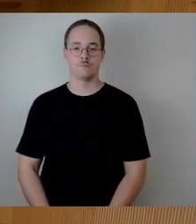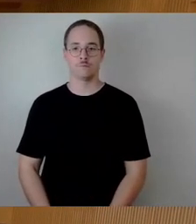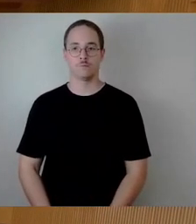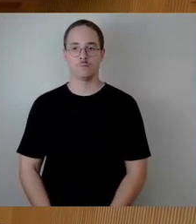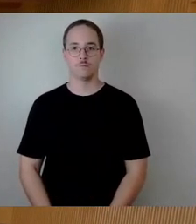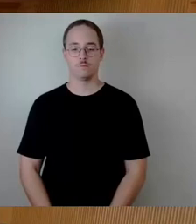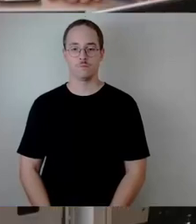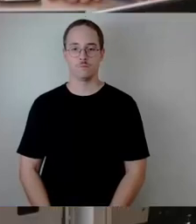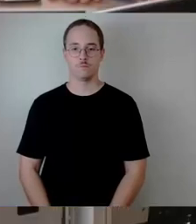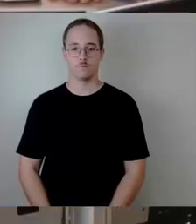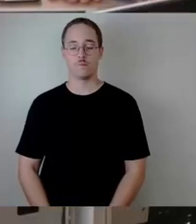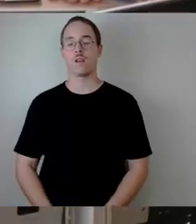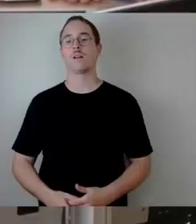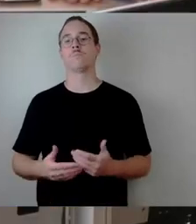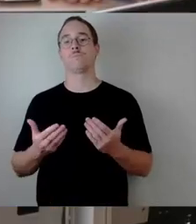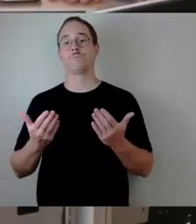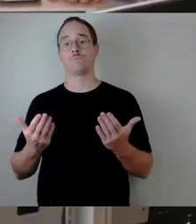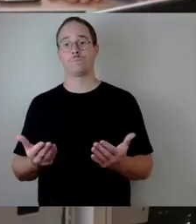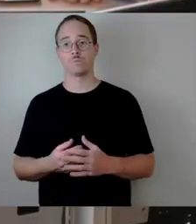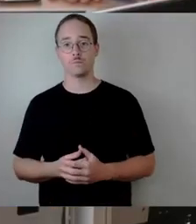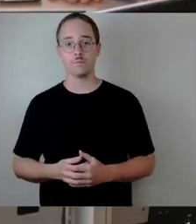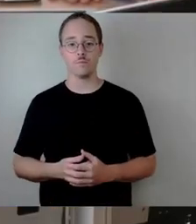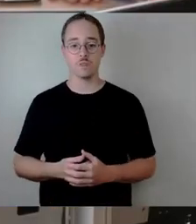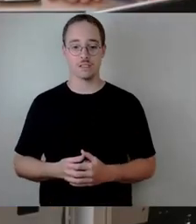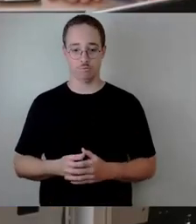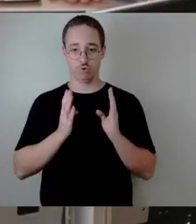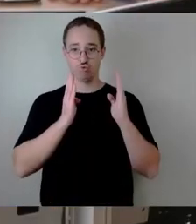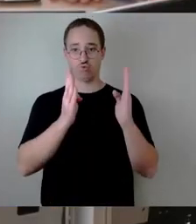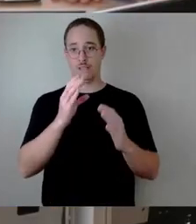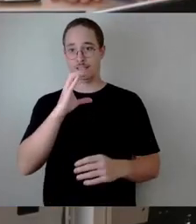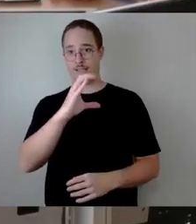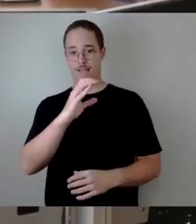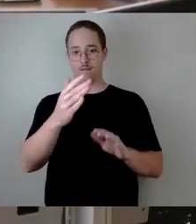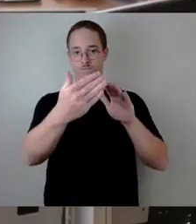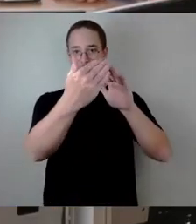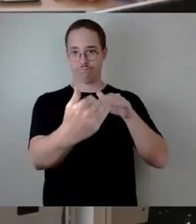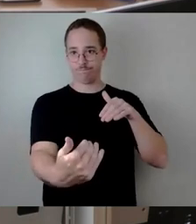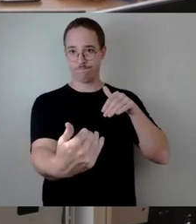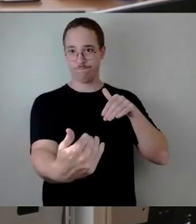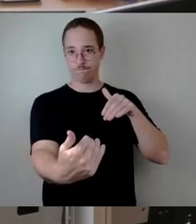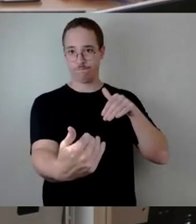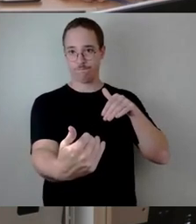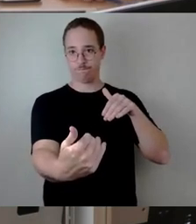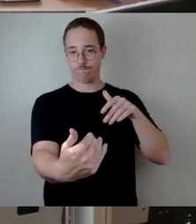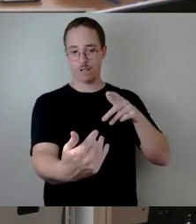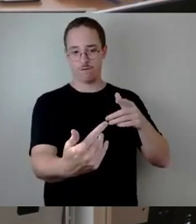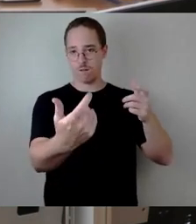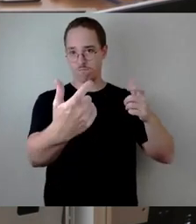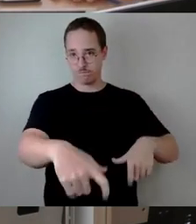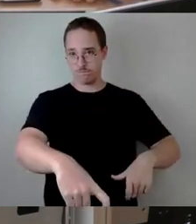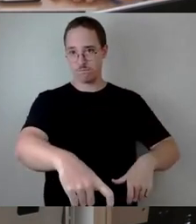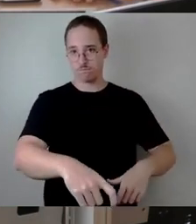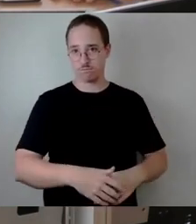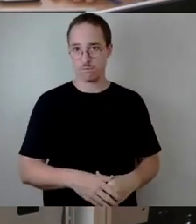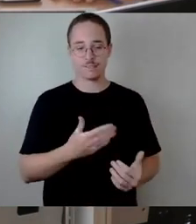Also durch den Einsturz des Zuges C haben wir eine ganz andere Lagesituation für die Züge B und